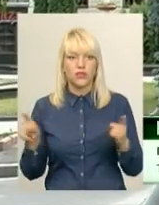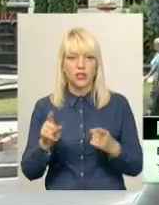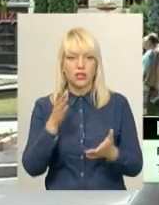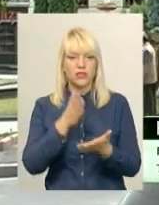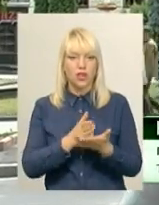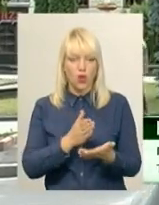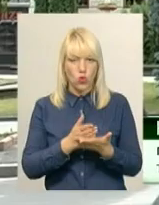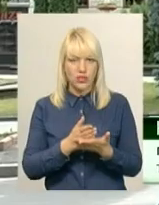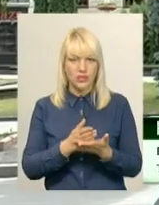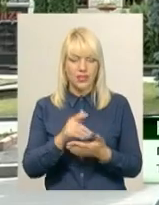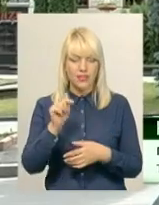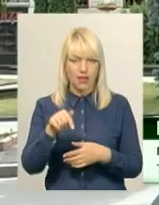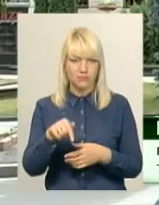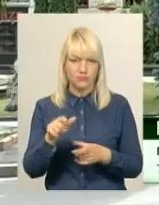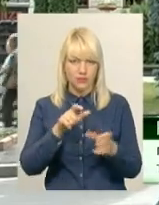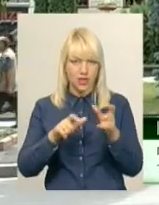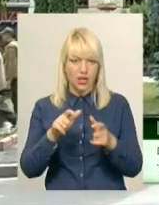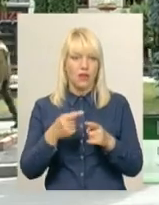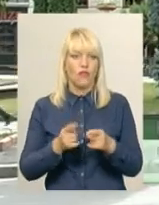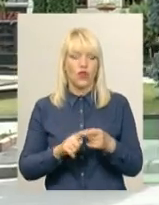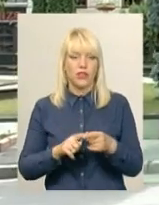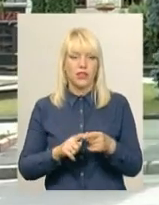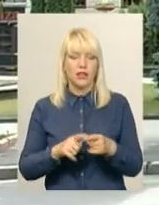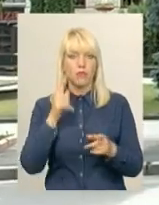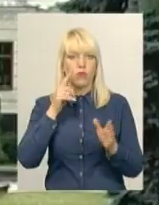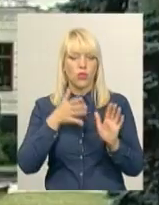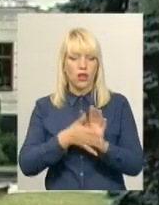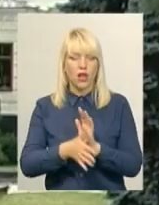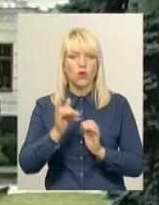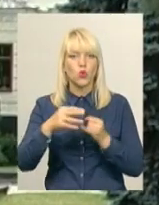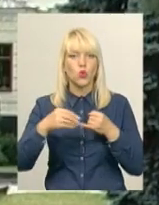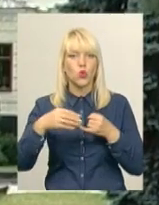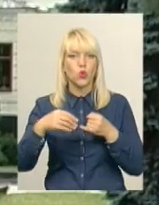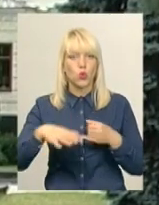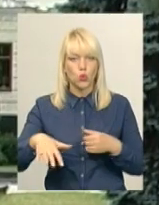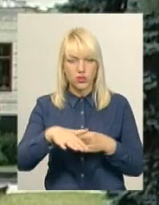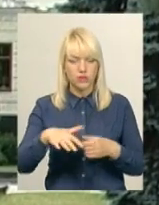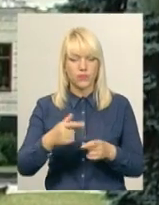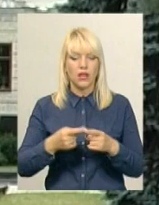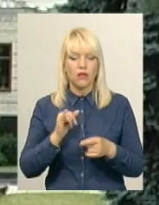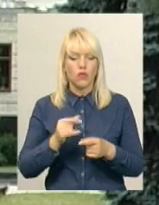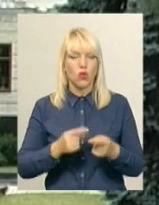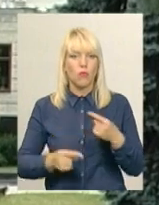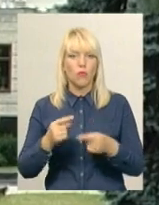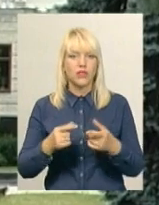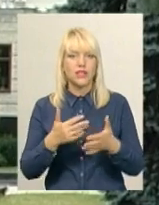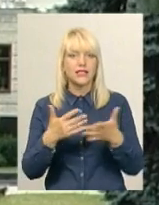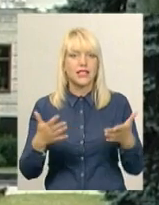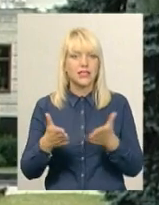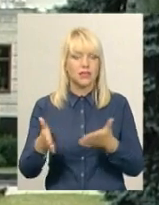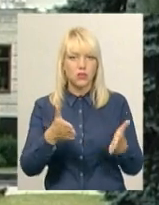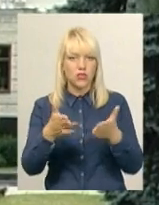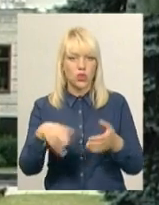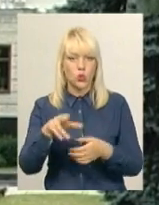вони мало того, що вони проникають в ґрунт. Воно в різну ступені повертається різними шляхами, повертається до